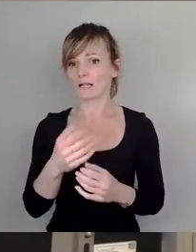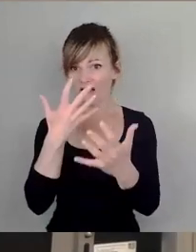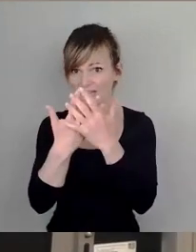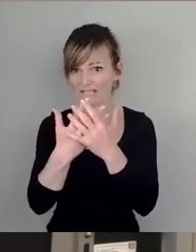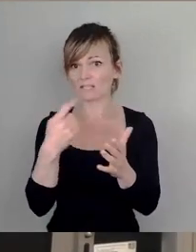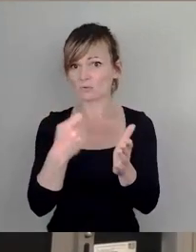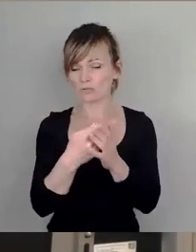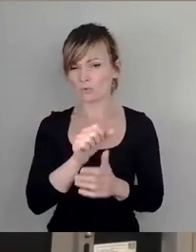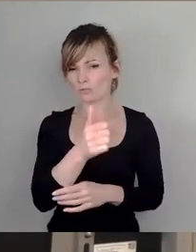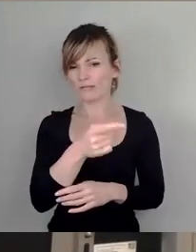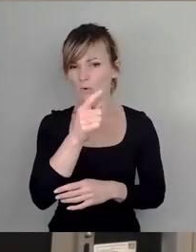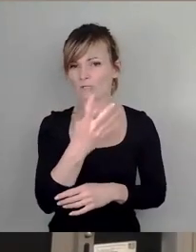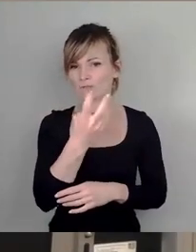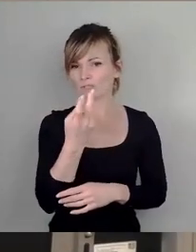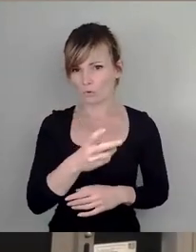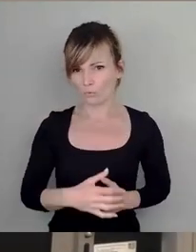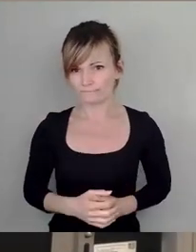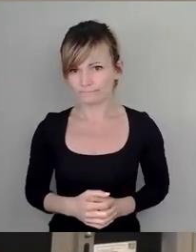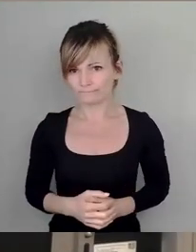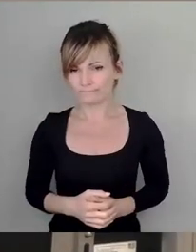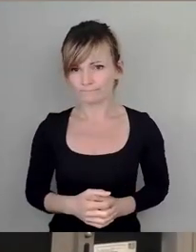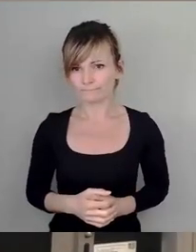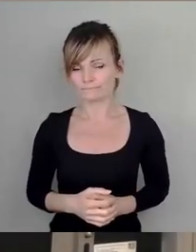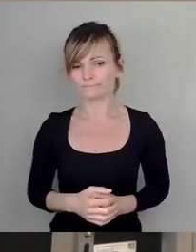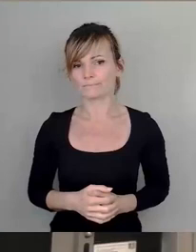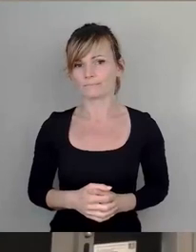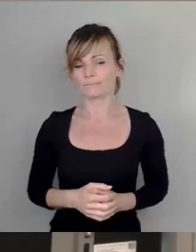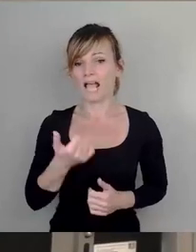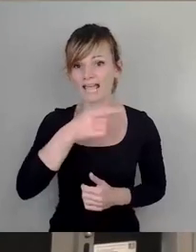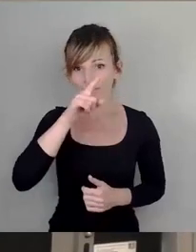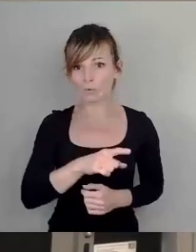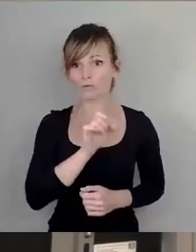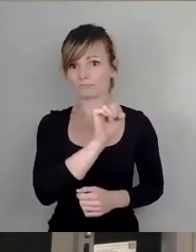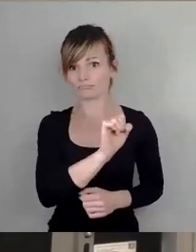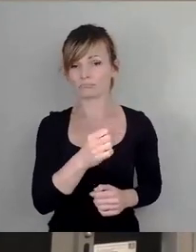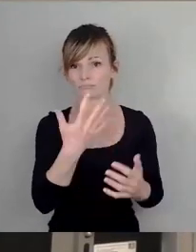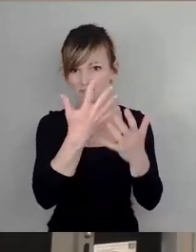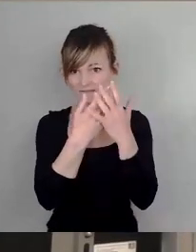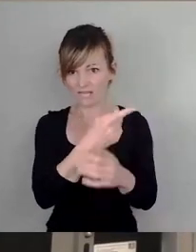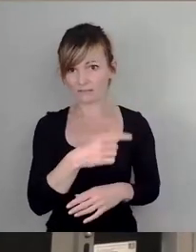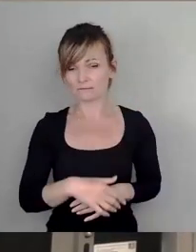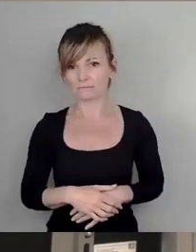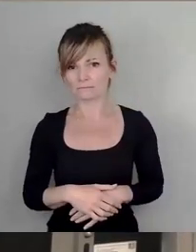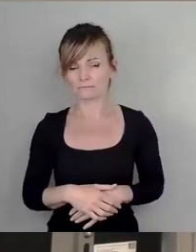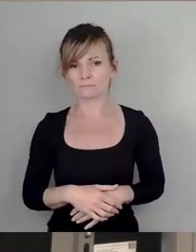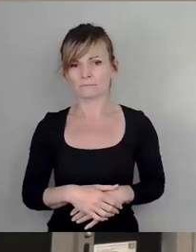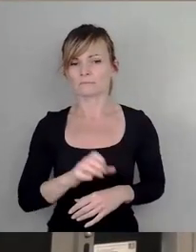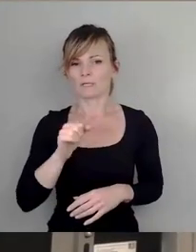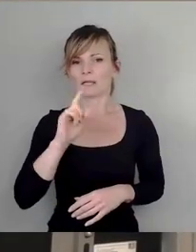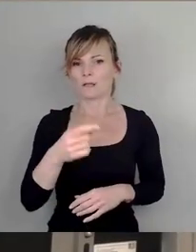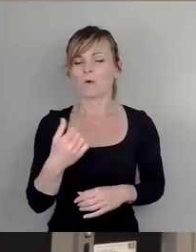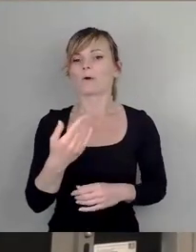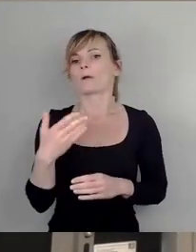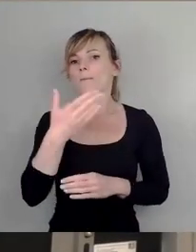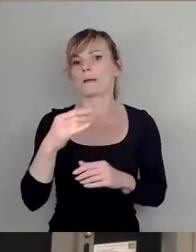mal Daumen 140 Euro. Wenn Sie sozusagen einen Monat im Gefängnis sitzen, dann können Sie der Person eigentlich auch eine Bahncard 100 kaufen. So,